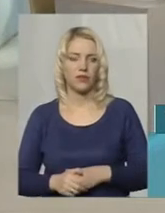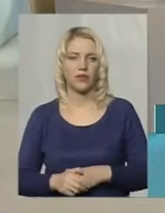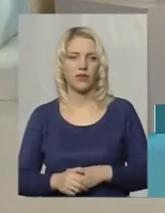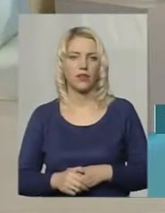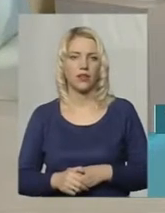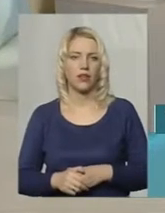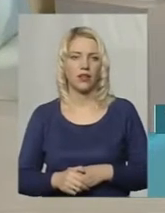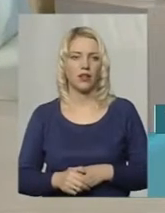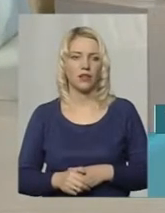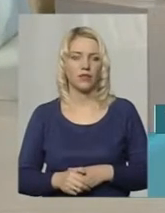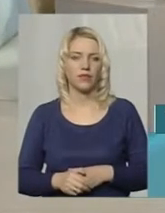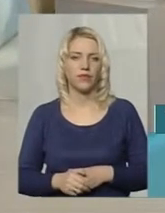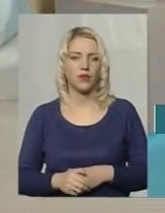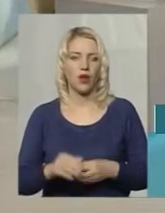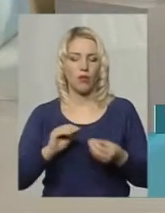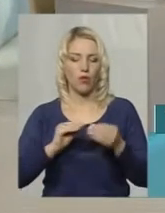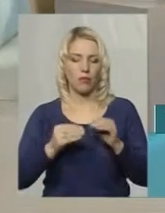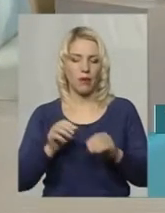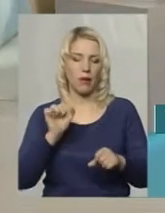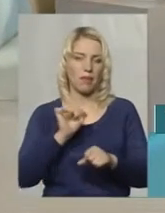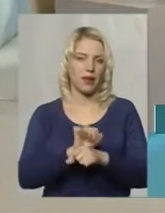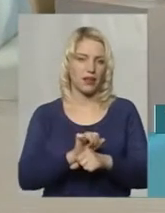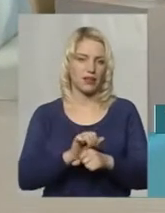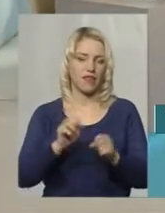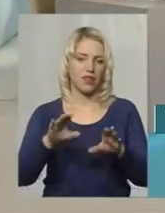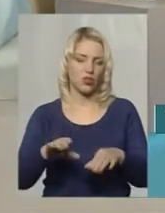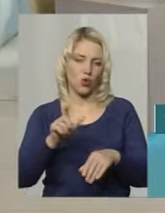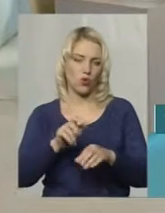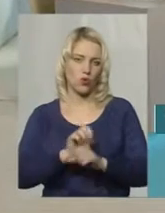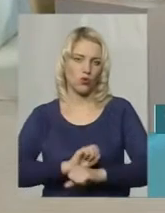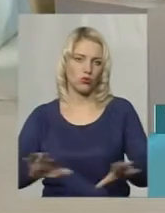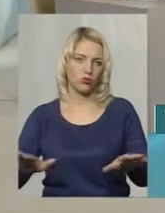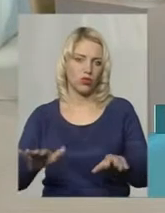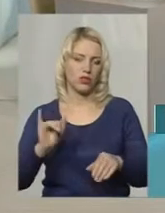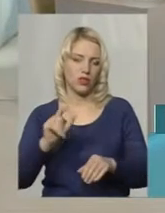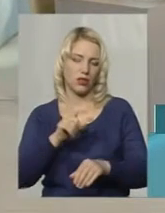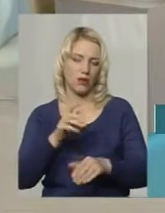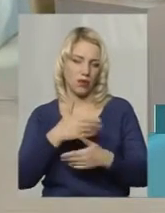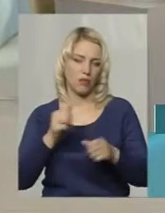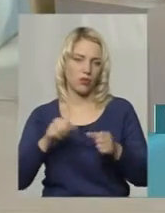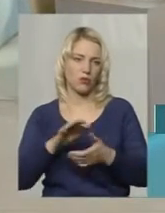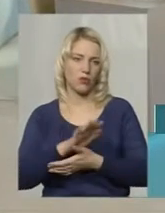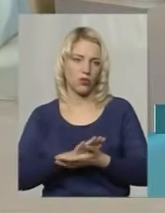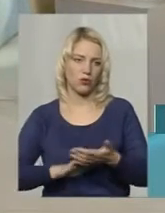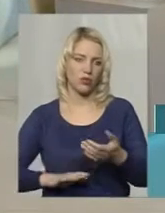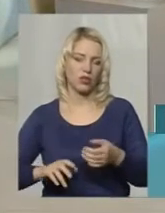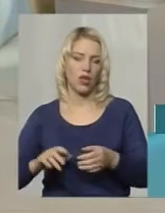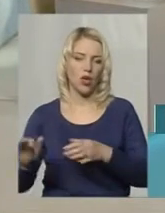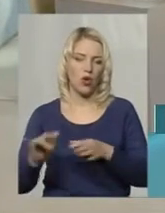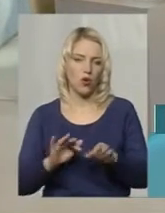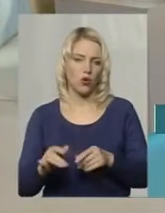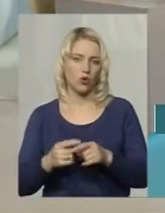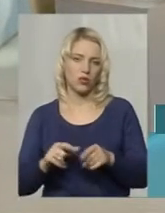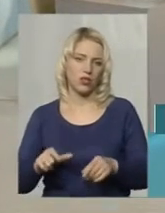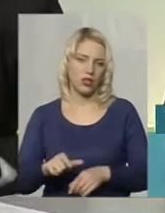розходяться люди. Я маю на увазі, проблема перекриття вирішується. Люди розходяться і ми можемо далі продовжити рух даної ділянки дорогу у тому